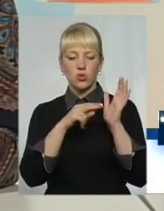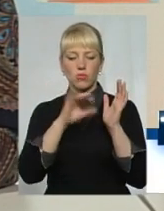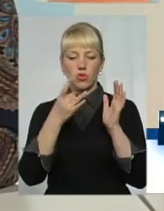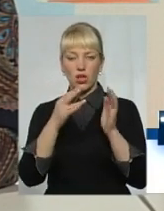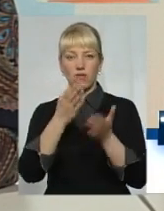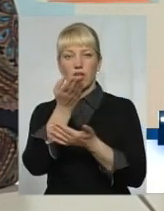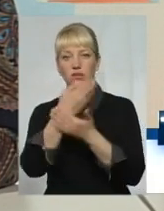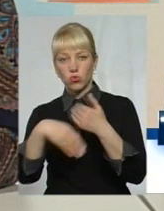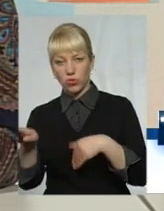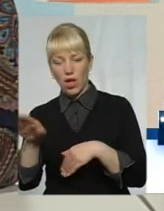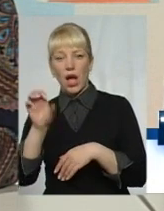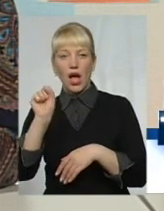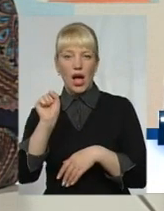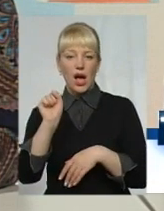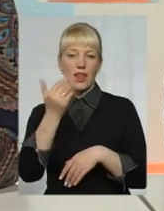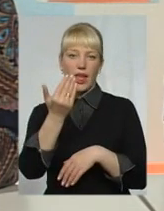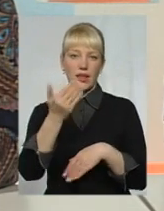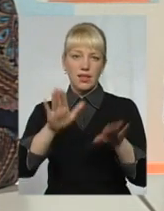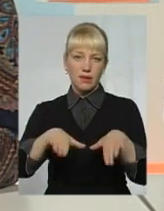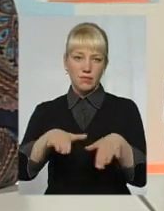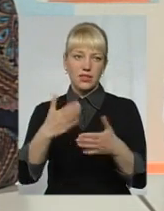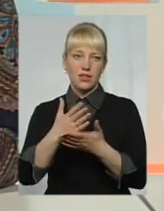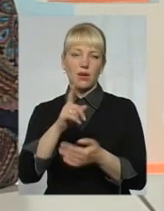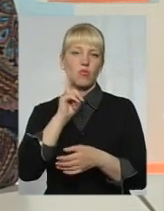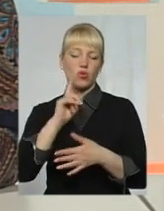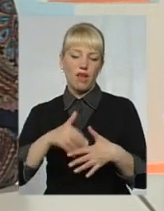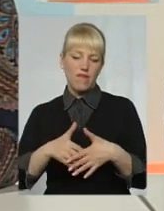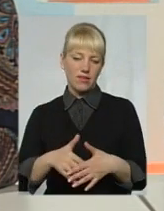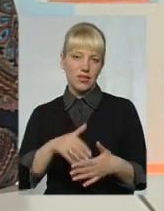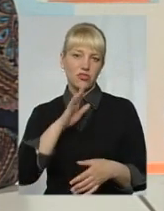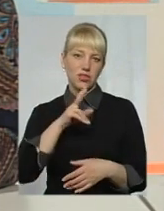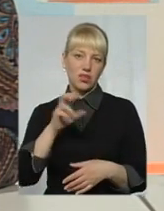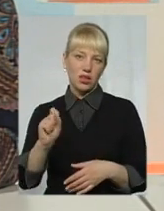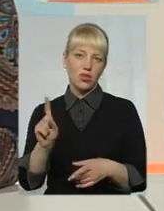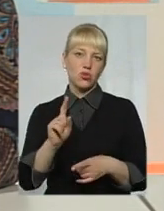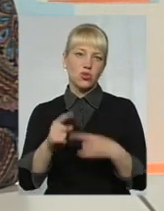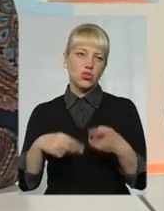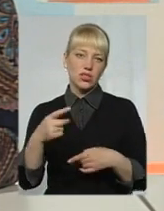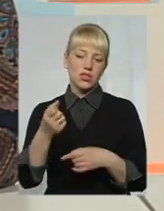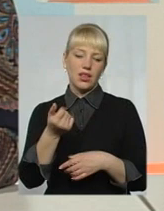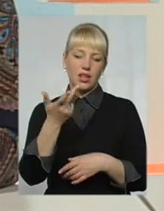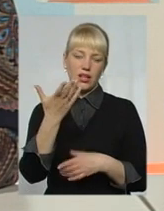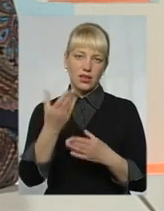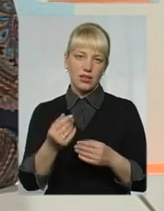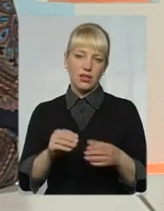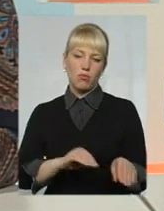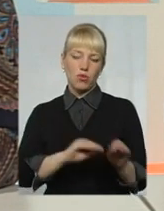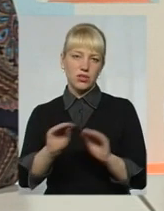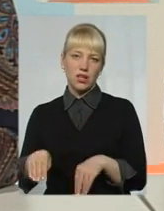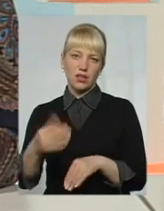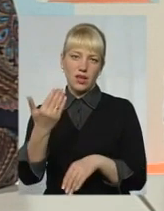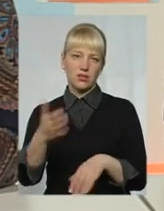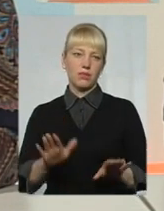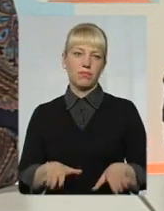місце вже є молода вагітна жінка, яка через декілька днів поселиться на її місце.